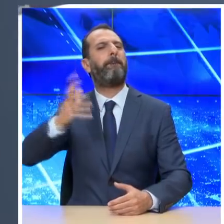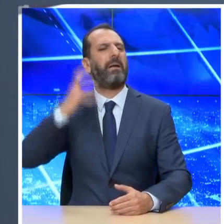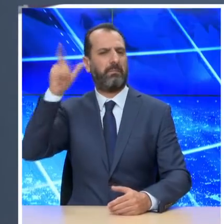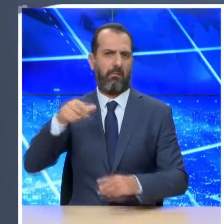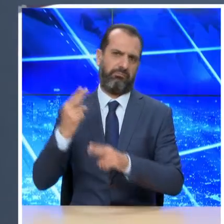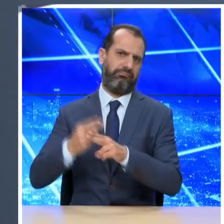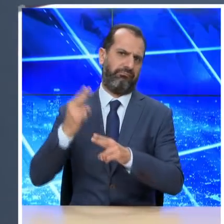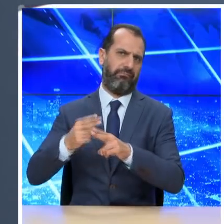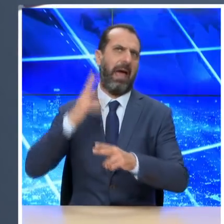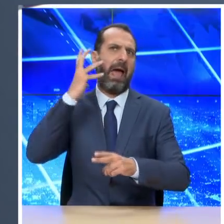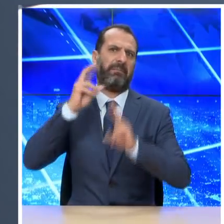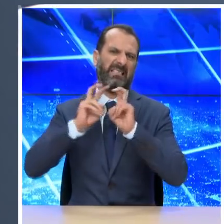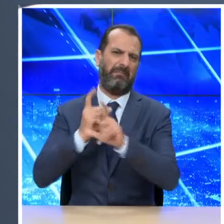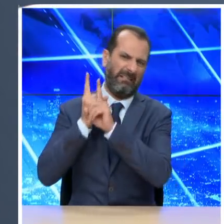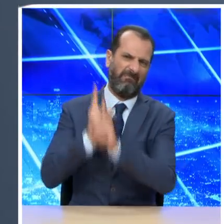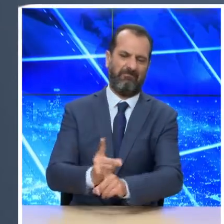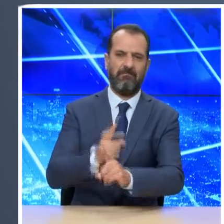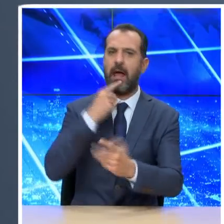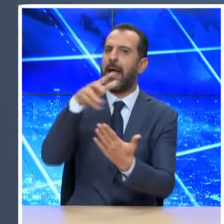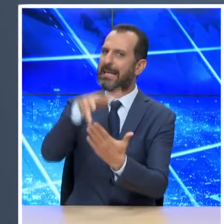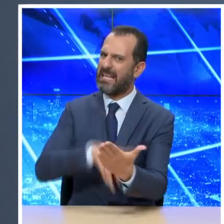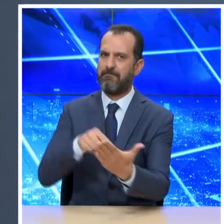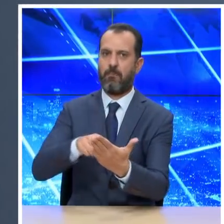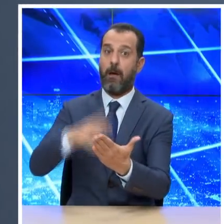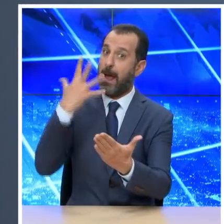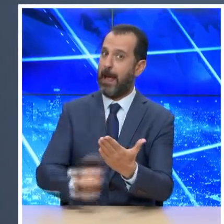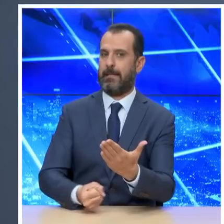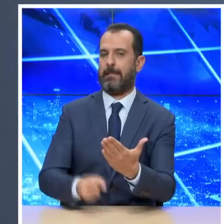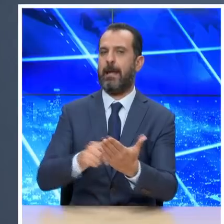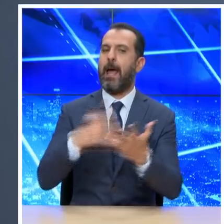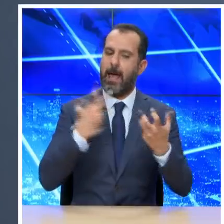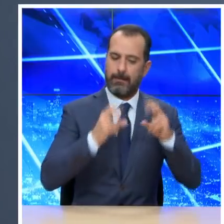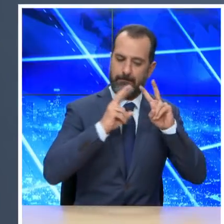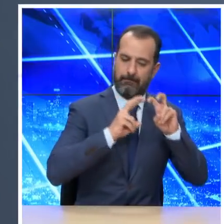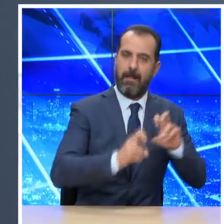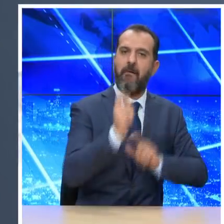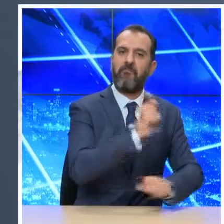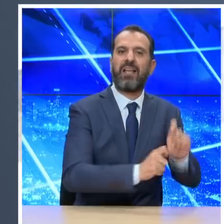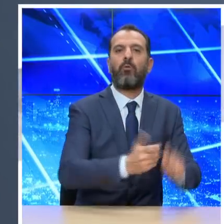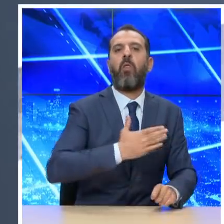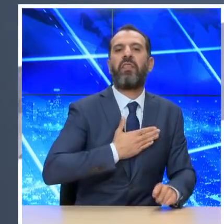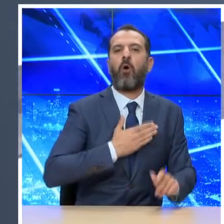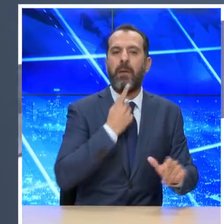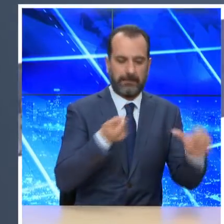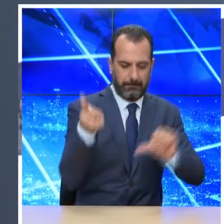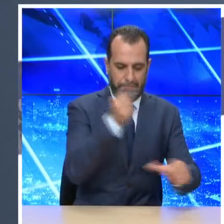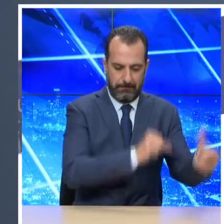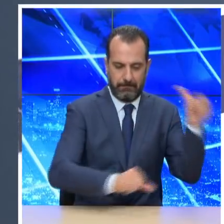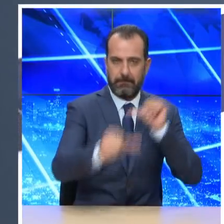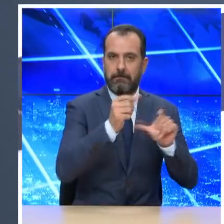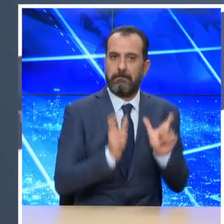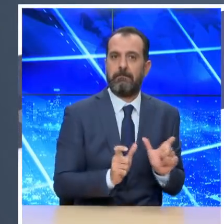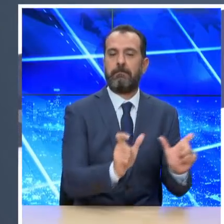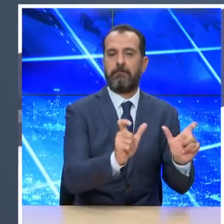κορυφαία που υπάρχουν αυτή τη στιγμή, επιστημονικά περιοδικά, σχετικά με πρόημα κλινικά αποτελέσματα από κοκτέιλ μονοκλονικών αντισωμάτων